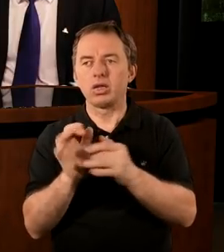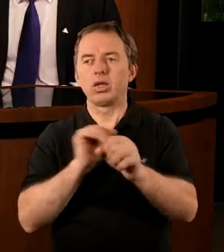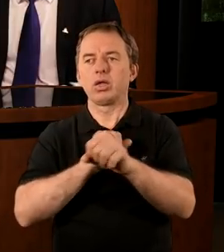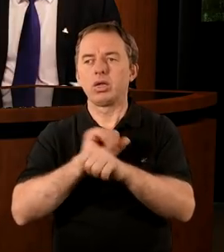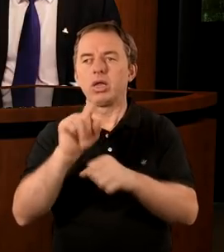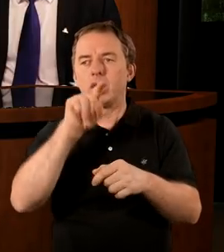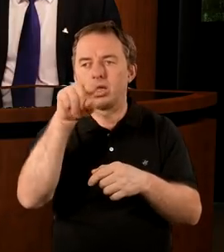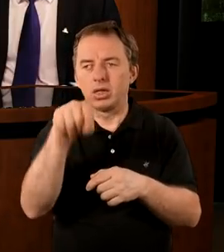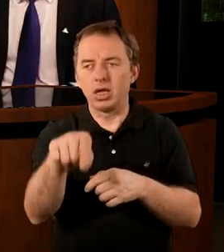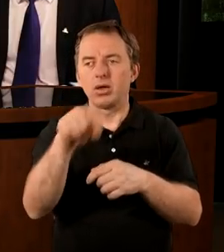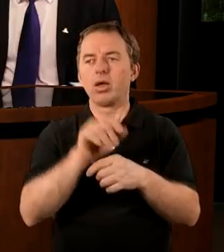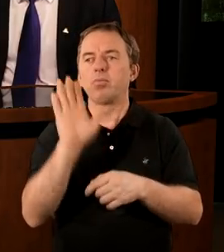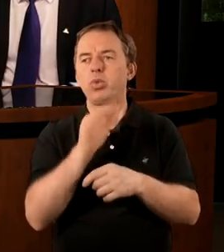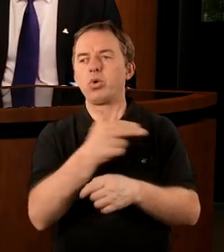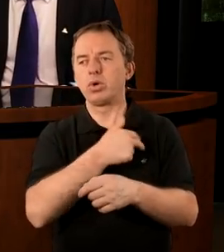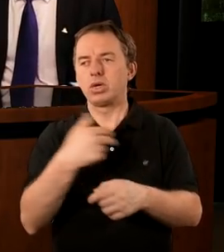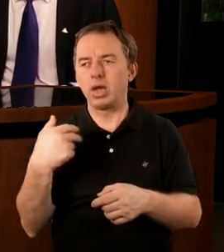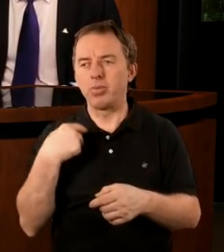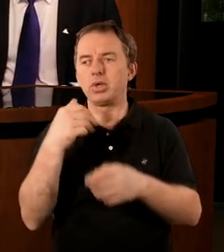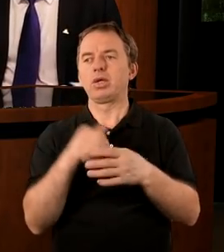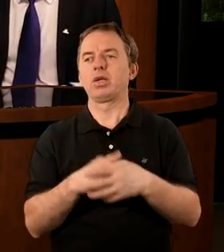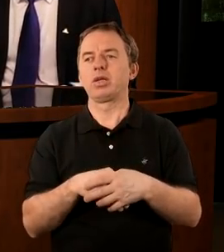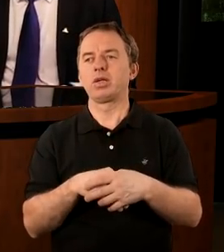właśnie tym Bóg z nami.